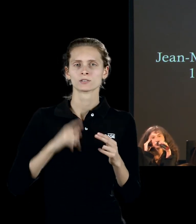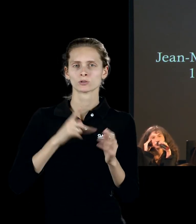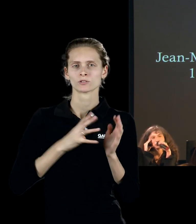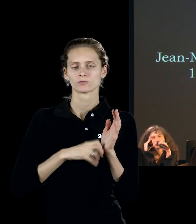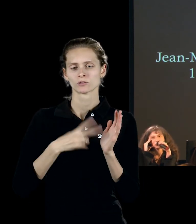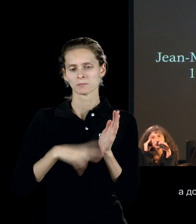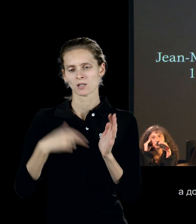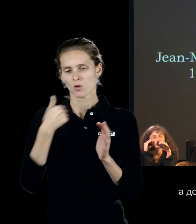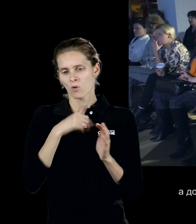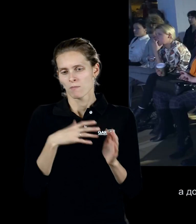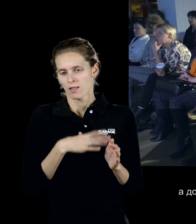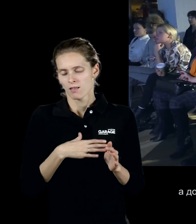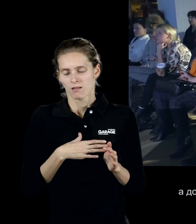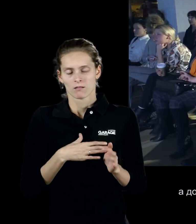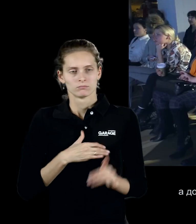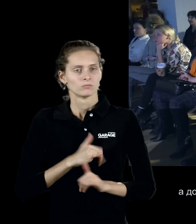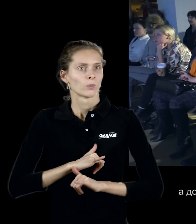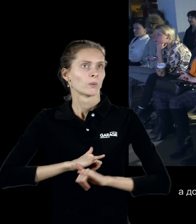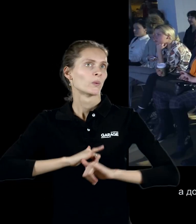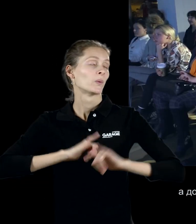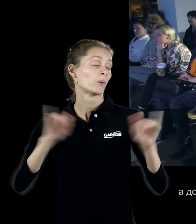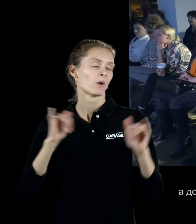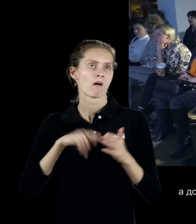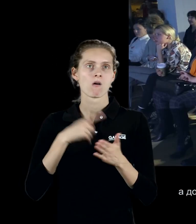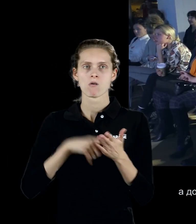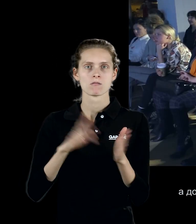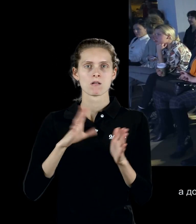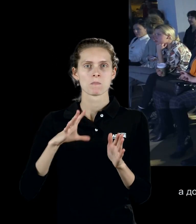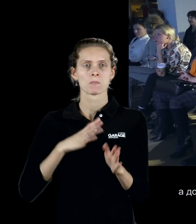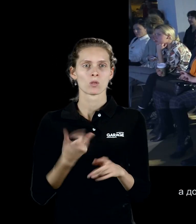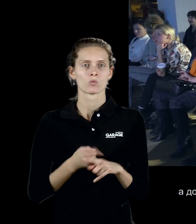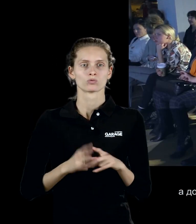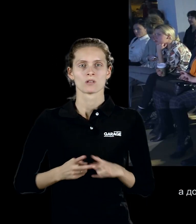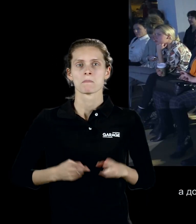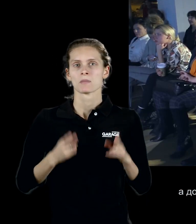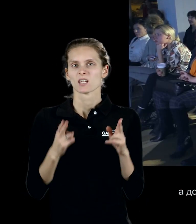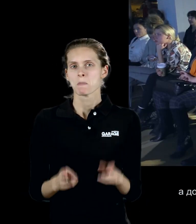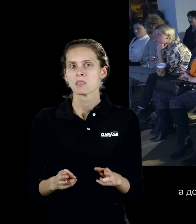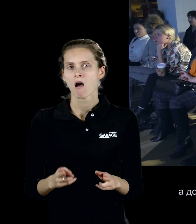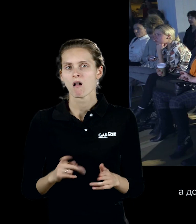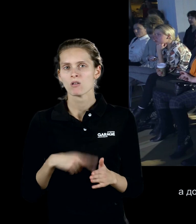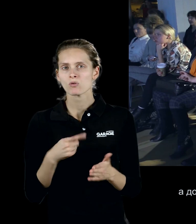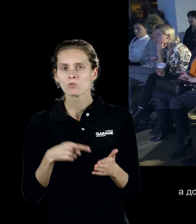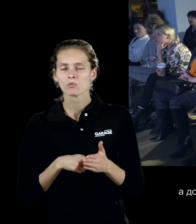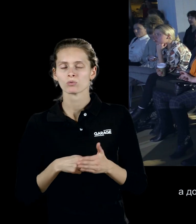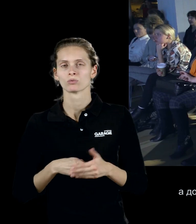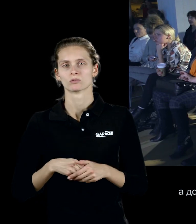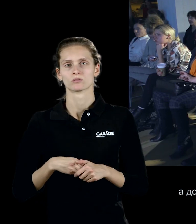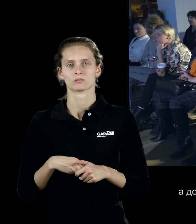непроцветающим городом, достаточно экономически депрессивным и достаточно криминальным. Со своей такой романтикой,